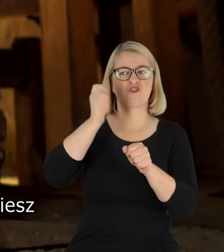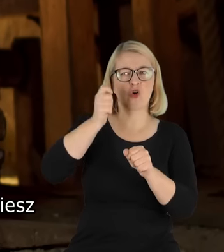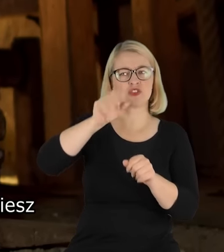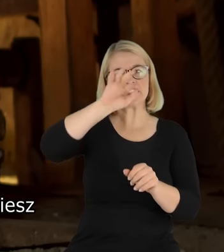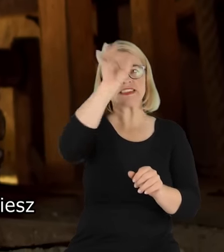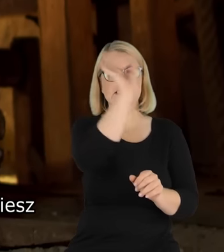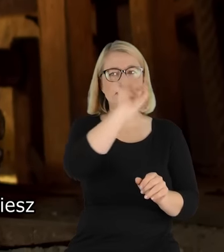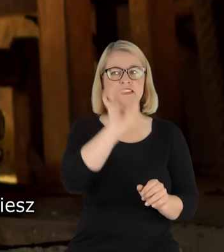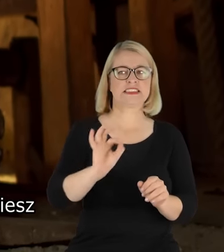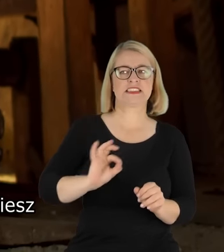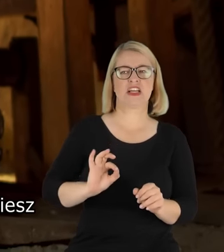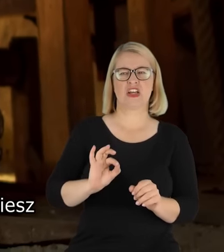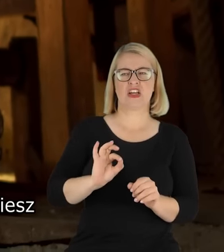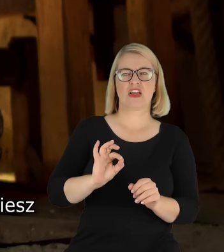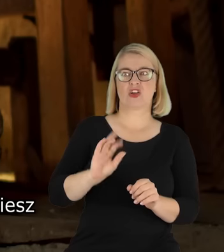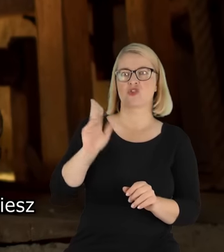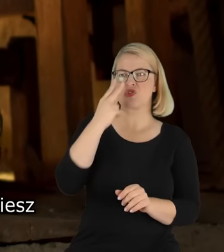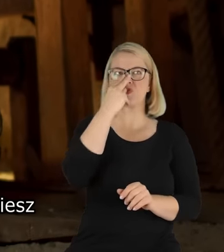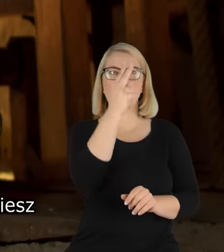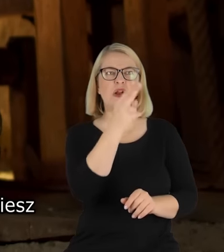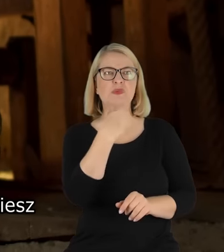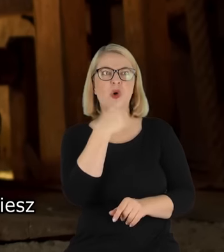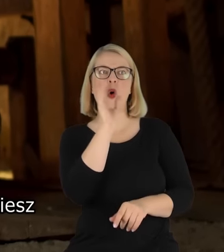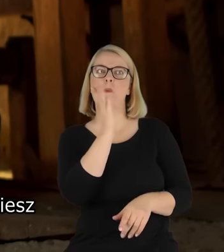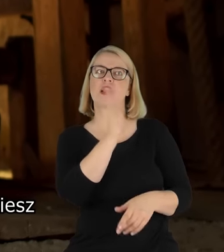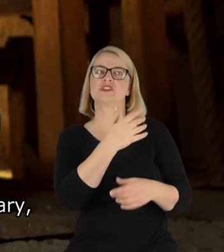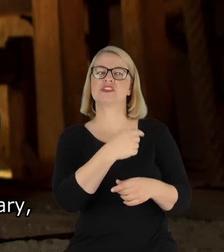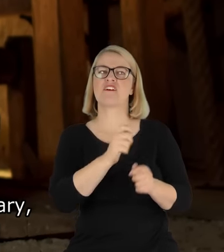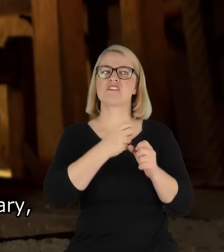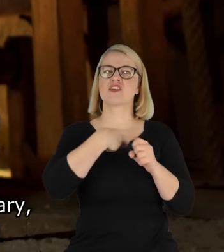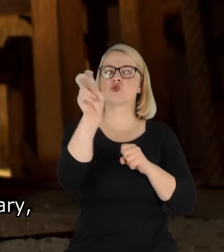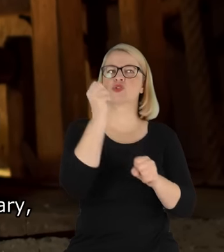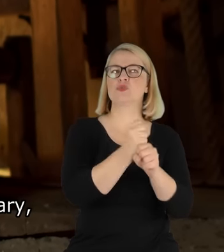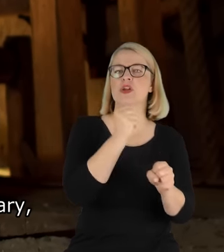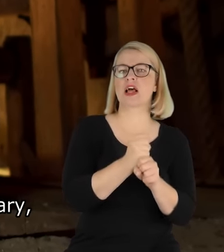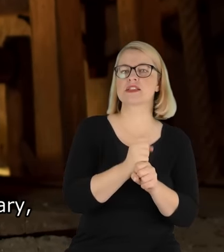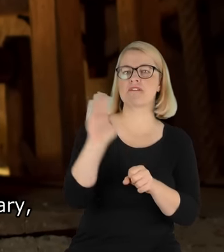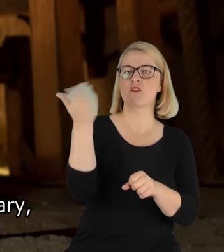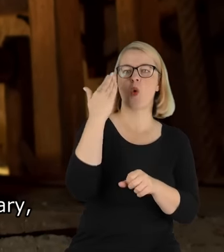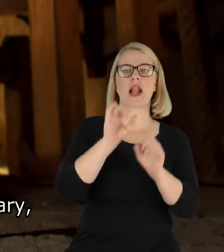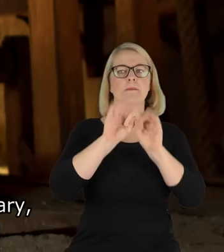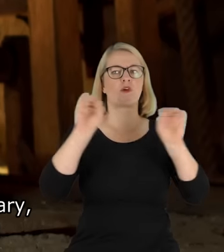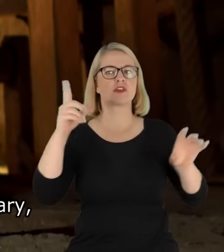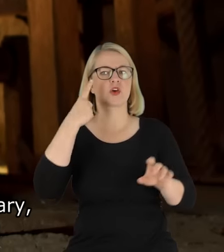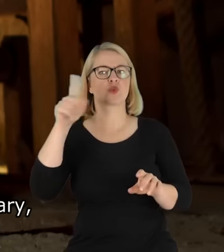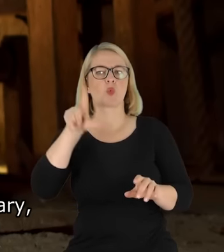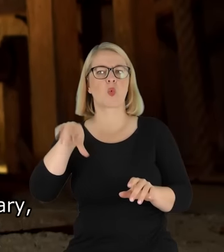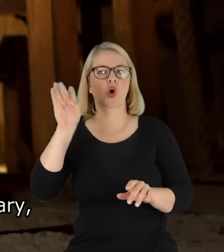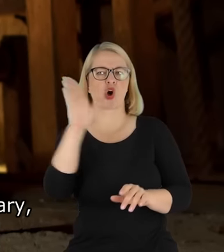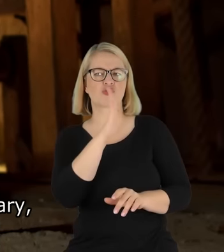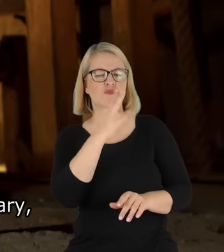No i wszyscy, a do zwolnienia pójdziesz. I zawołali profesora Długosza. Profesor Długosz zeszedł na dół, podniósł okulary,